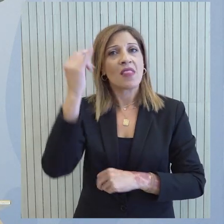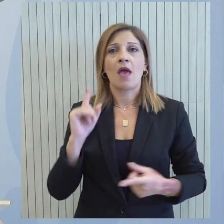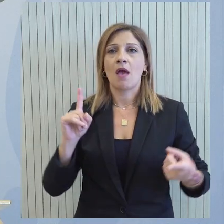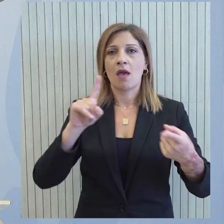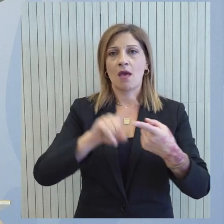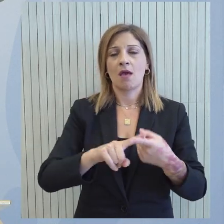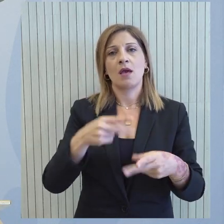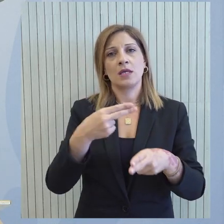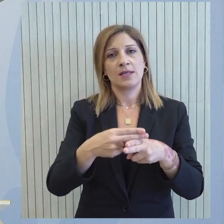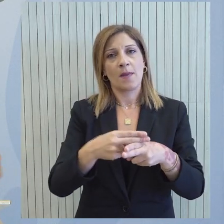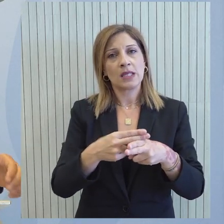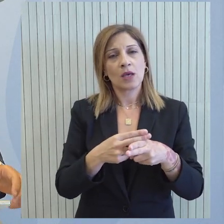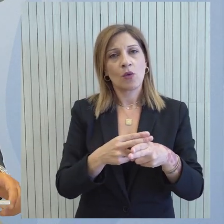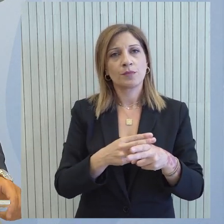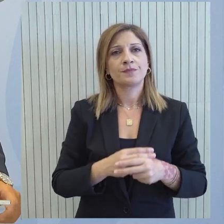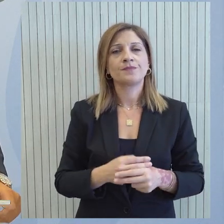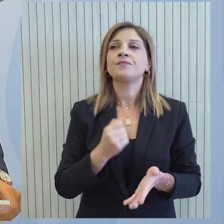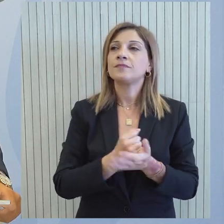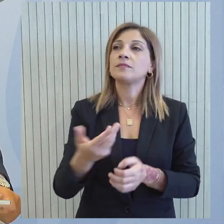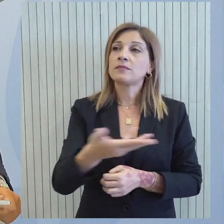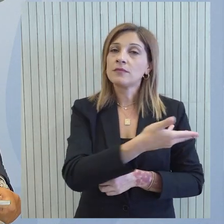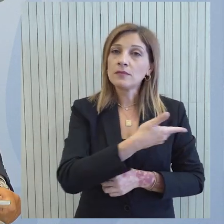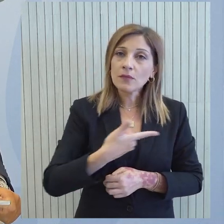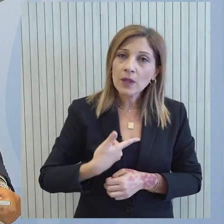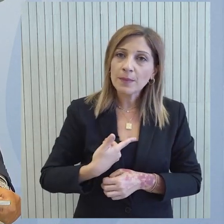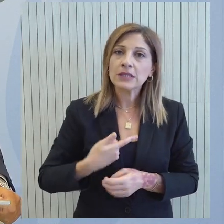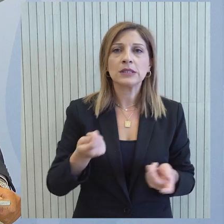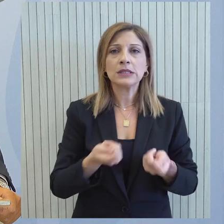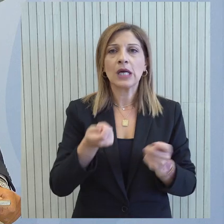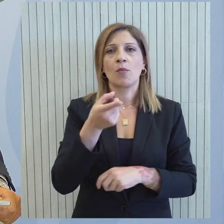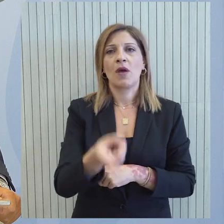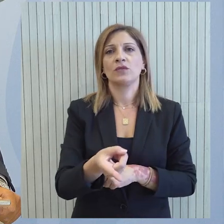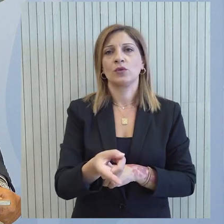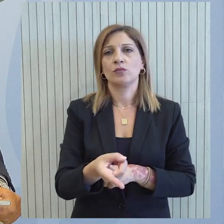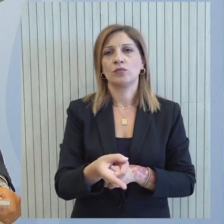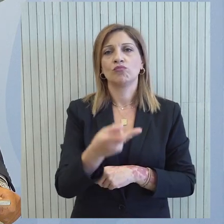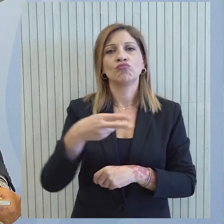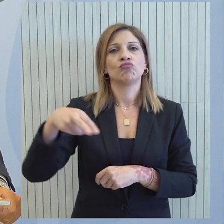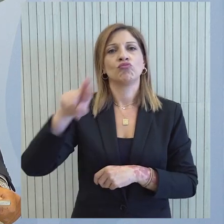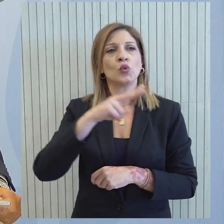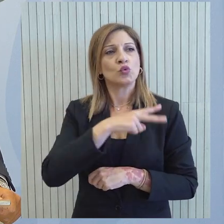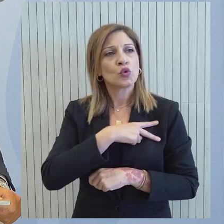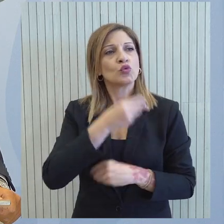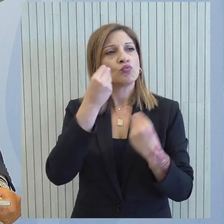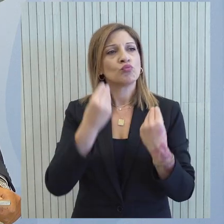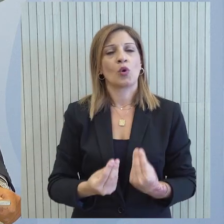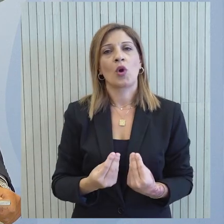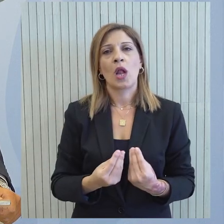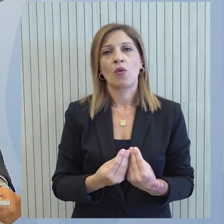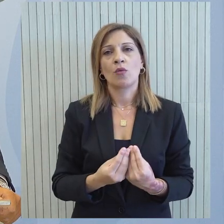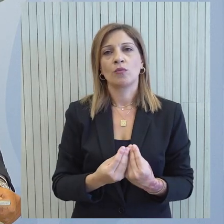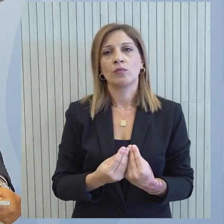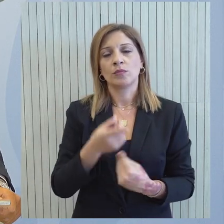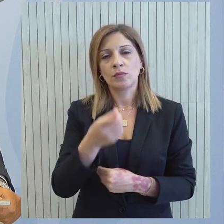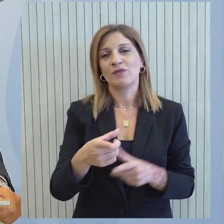μέρη θεωρούν ως χρήσιμη αυτή την συζήτηση και εμείς πράττουμε αυτό που θεωρούμε ότι είναι το οφειλόμενο